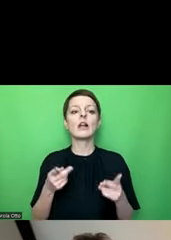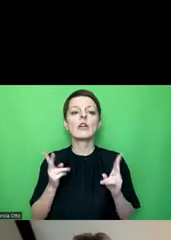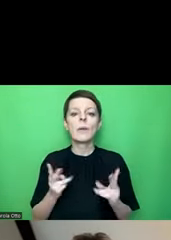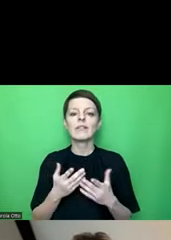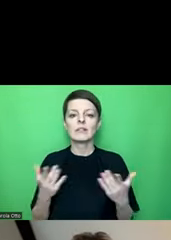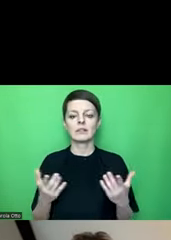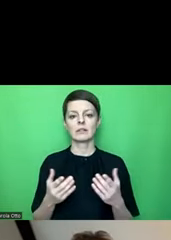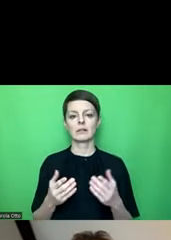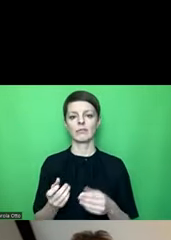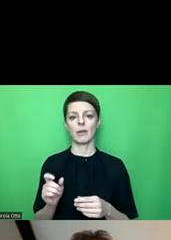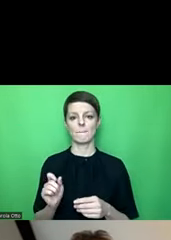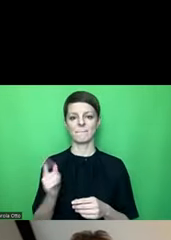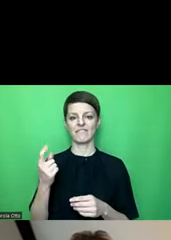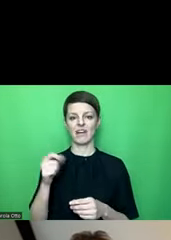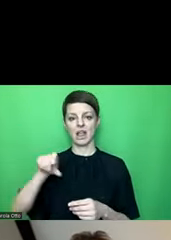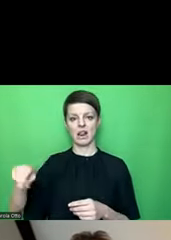Pfeiltasten verwenden.